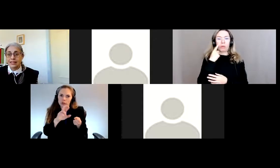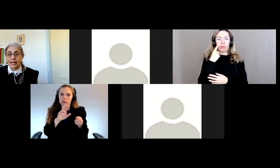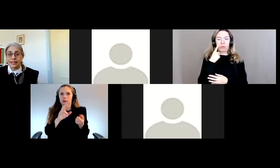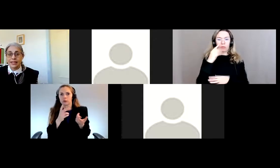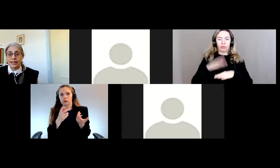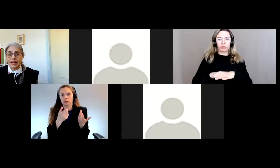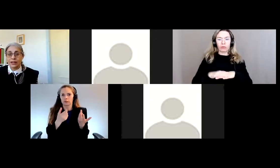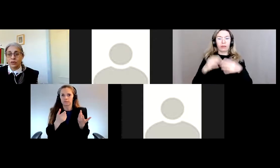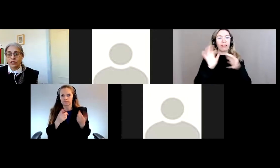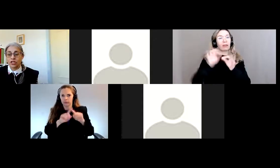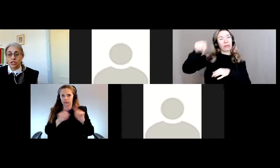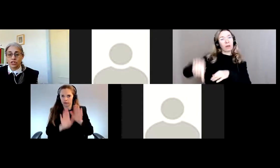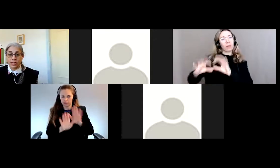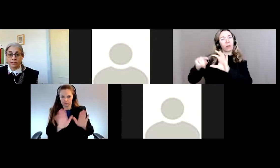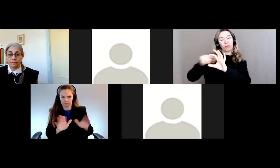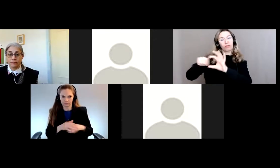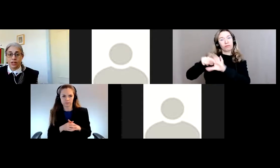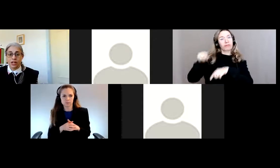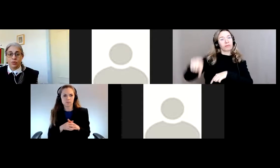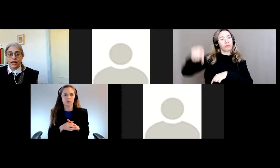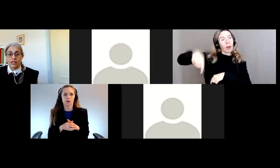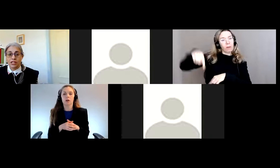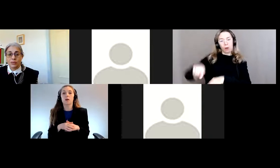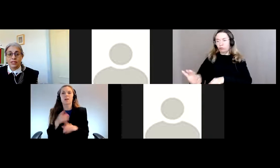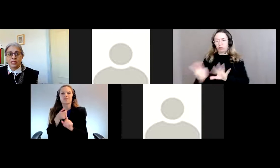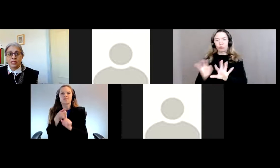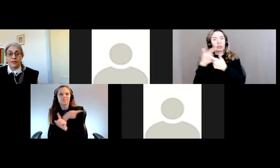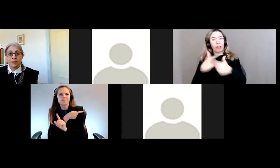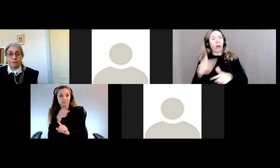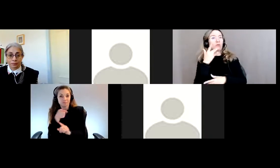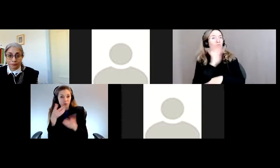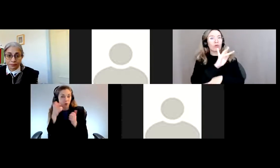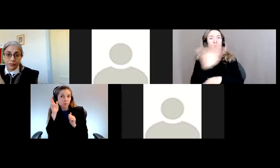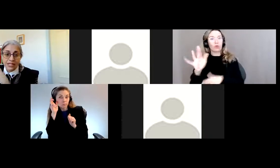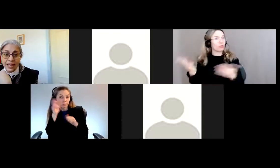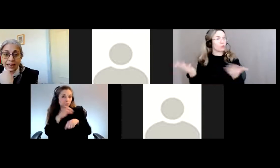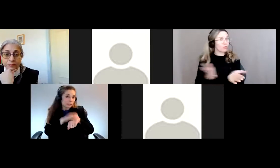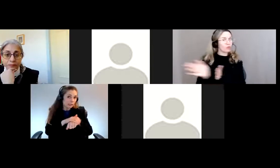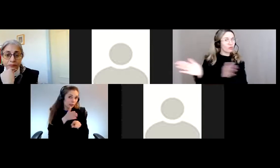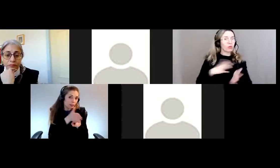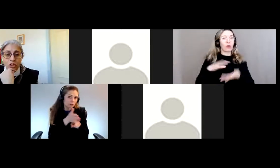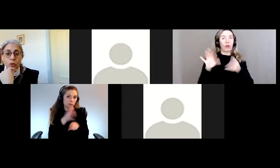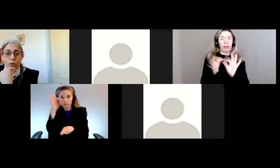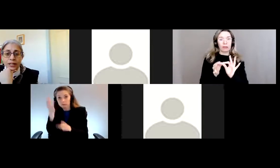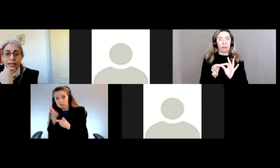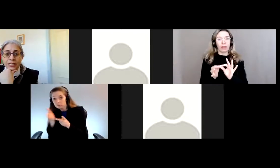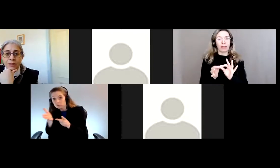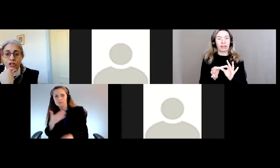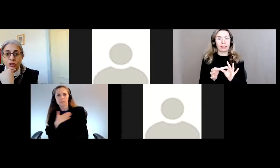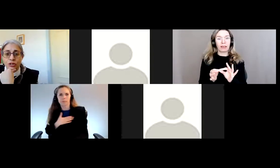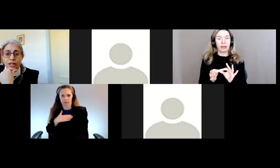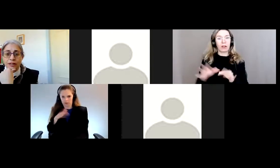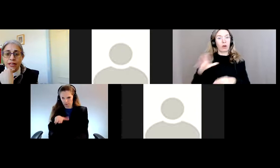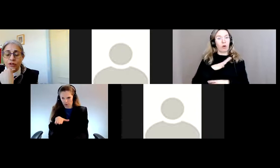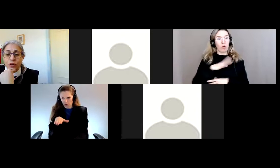le bouton d'interprétation.'est au bas de votre écran. Vous pourrez choisir un canal de langue. Nous avons des interprètes qui